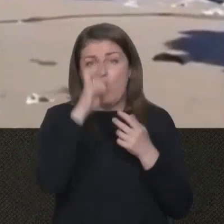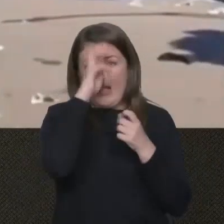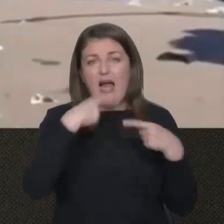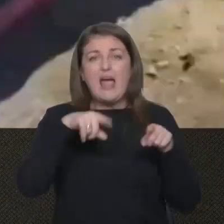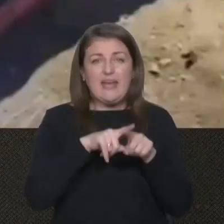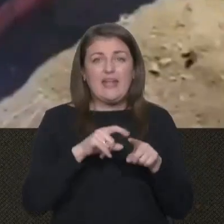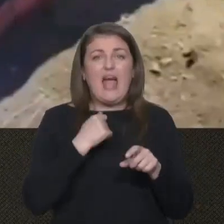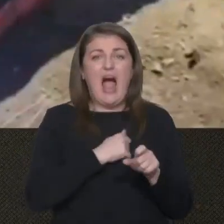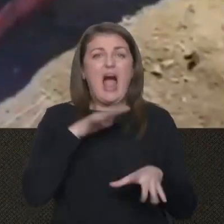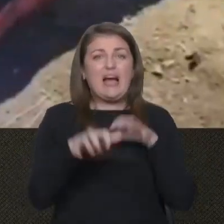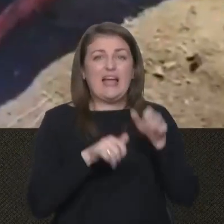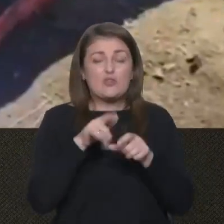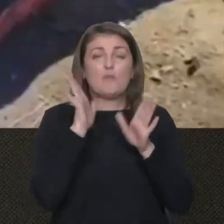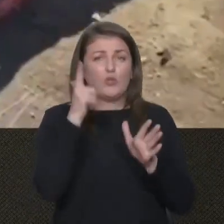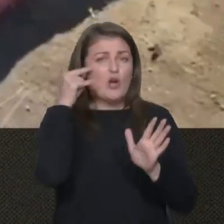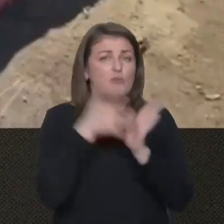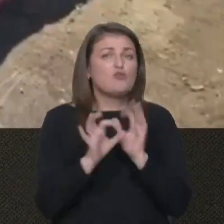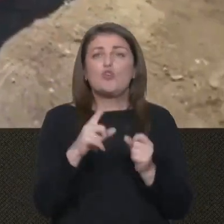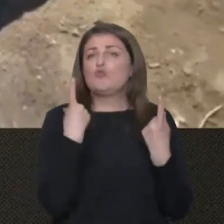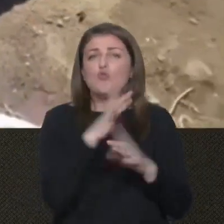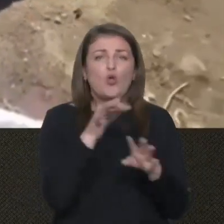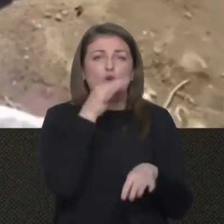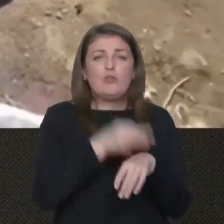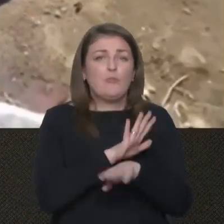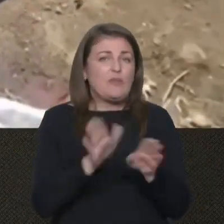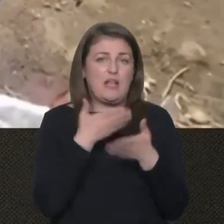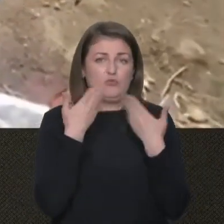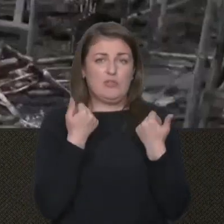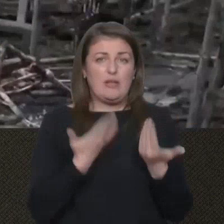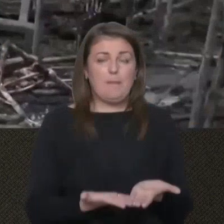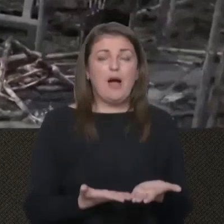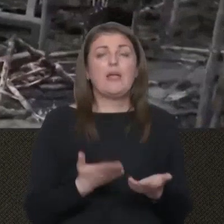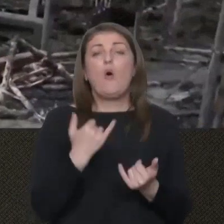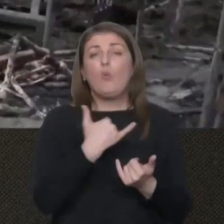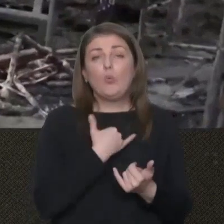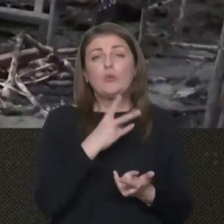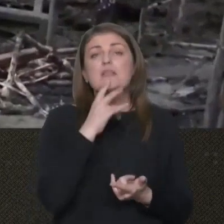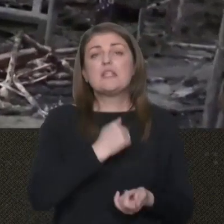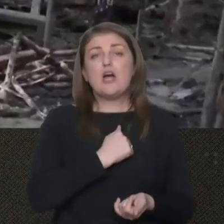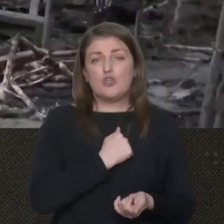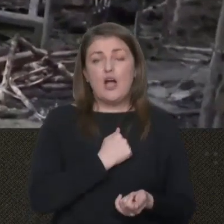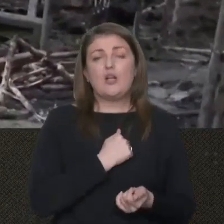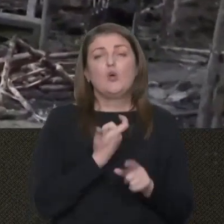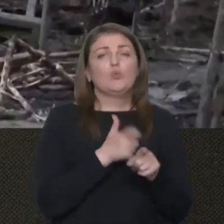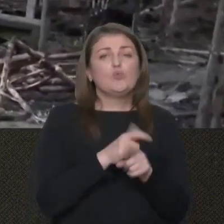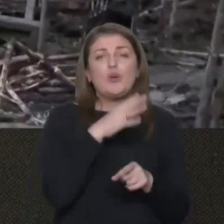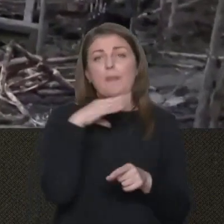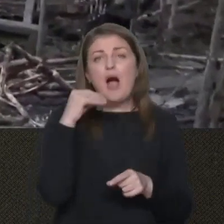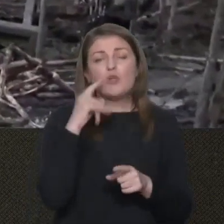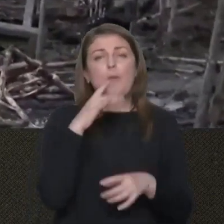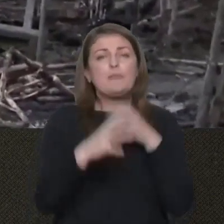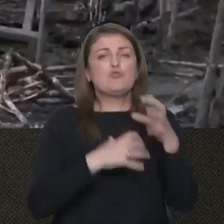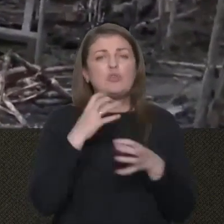буде розуміти, що жодної відповідальності немає. У нас, на жаль, дуже багато